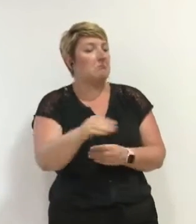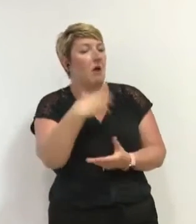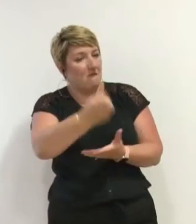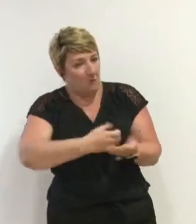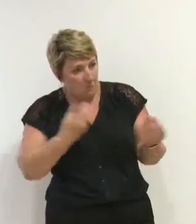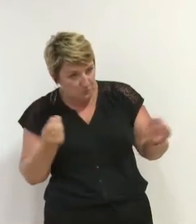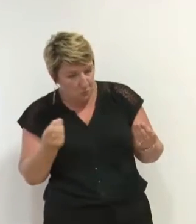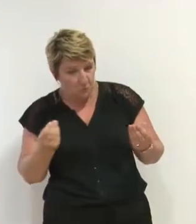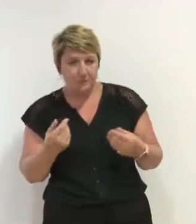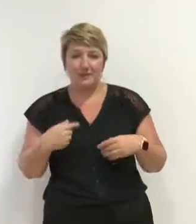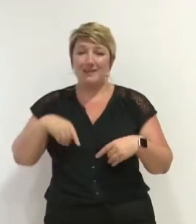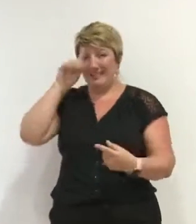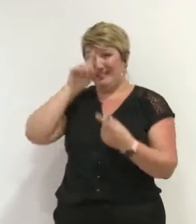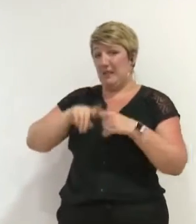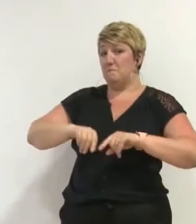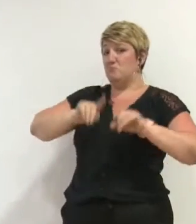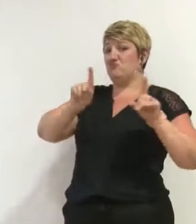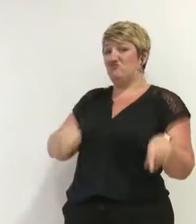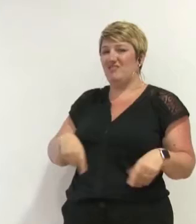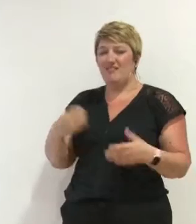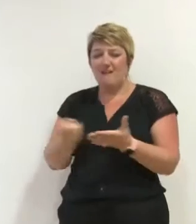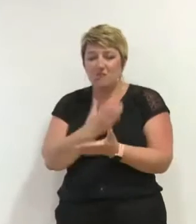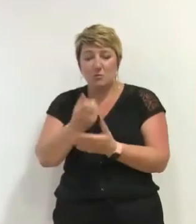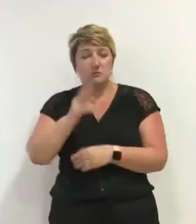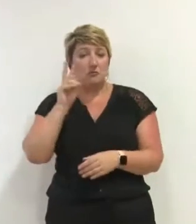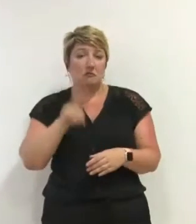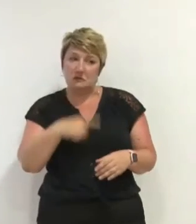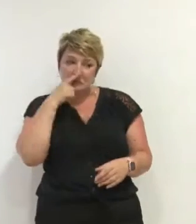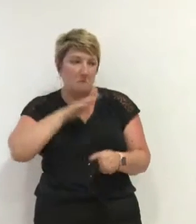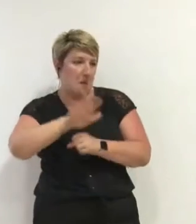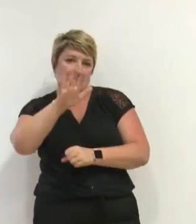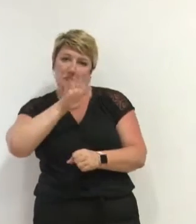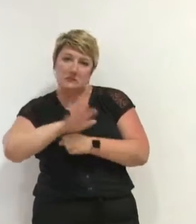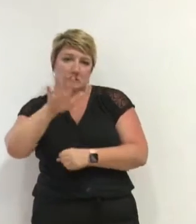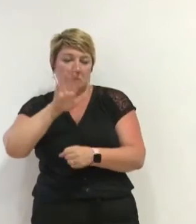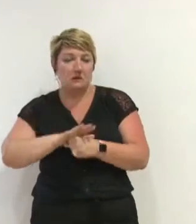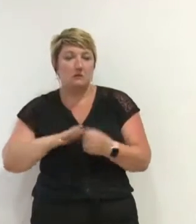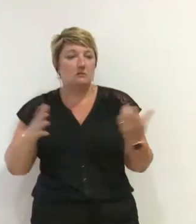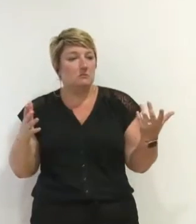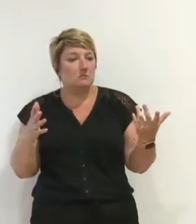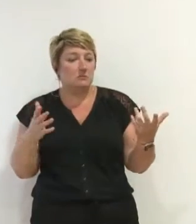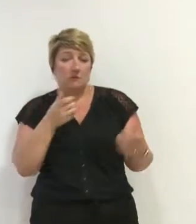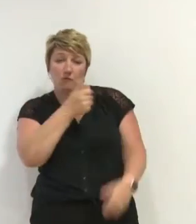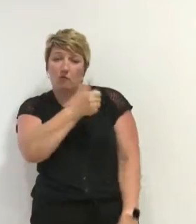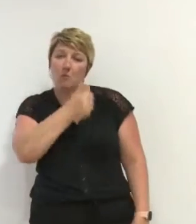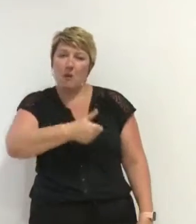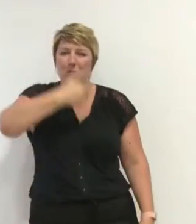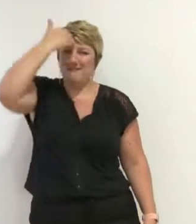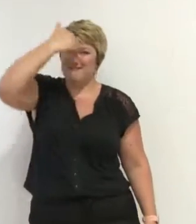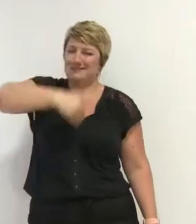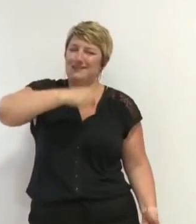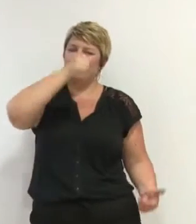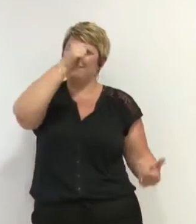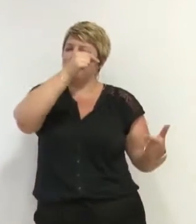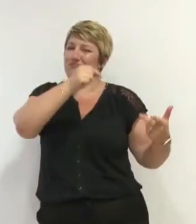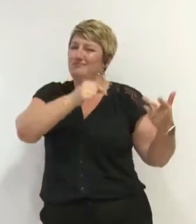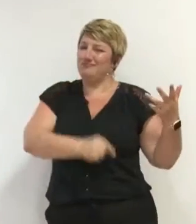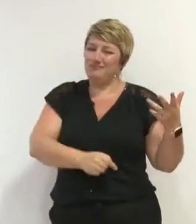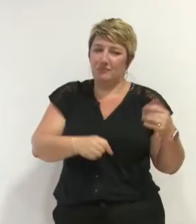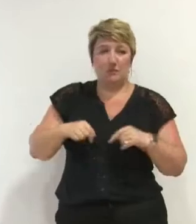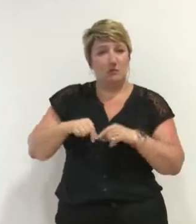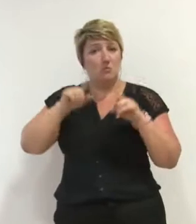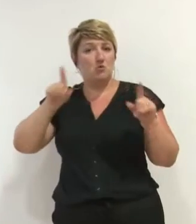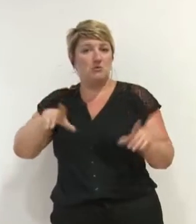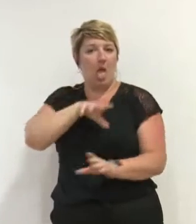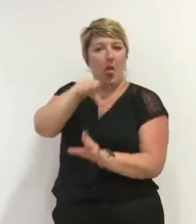budgétaire, nous considérons toujours que celle-ci n'est pas au rendez-vous et que des opérations connues de vous-même lors de l'élaboration du budget ne sont pas